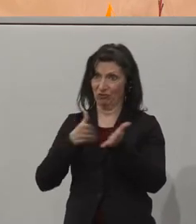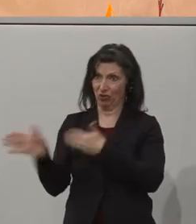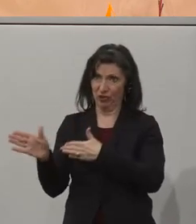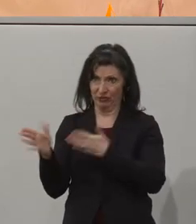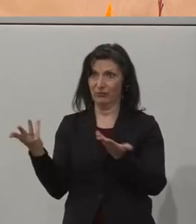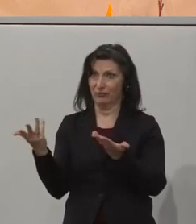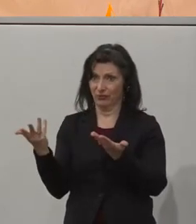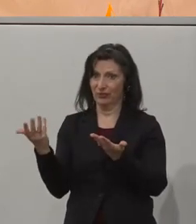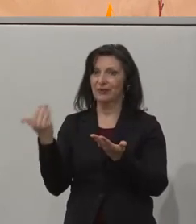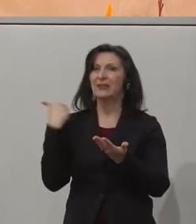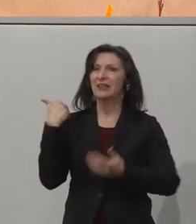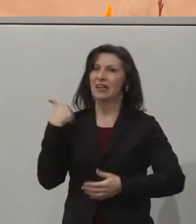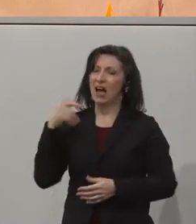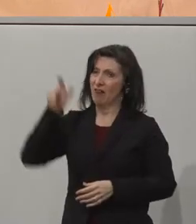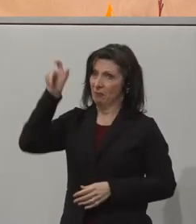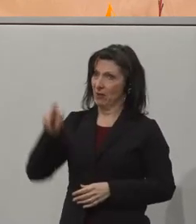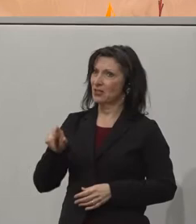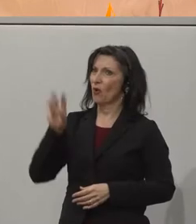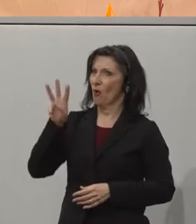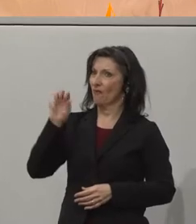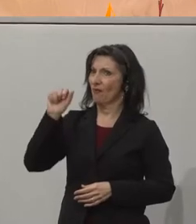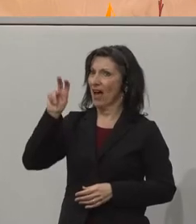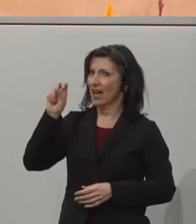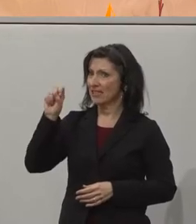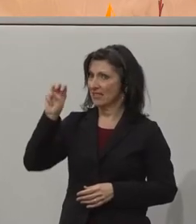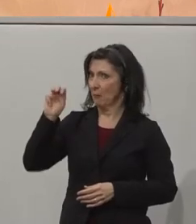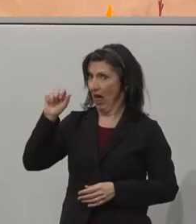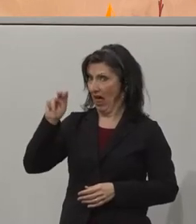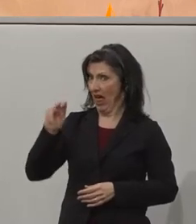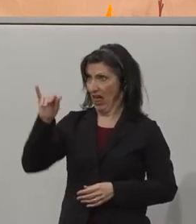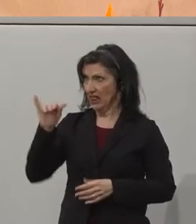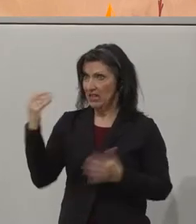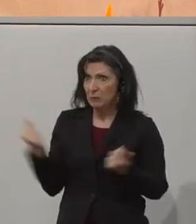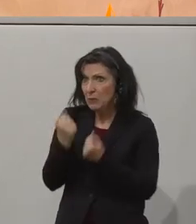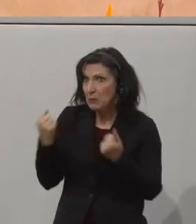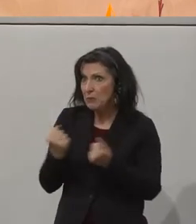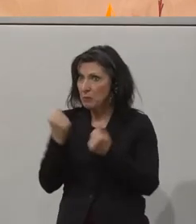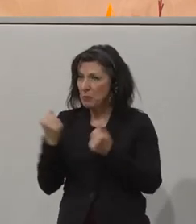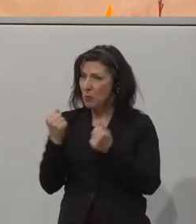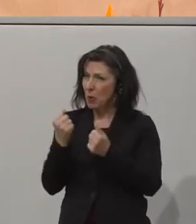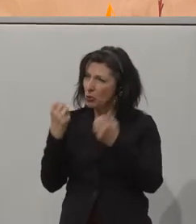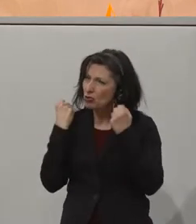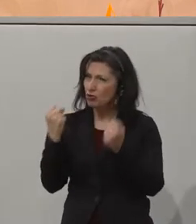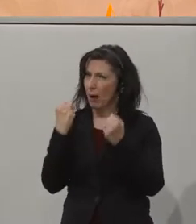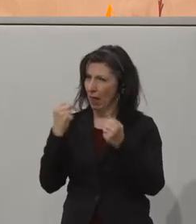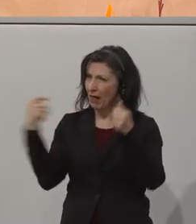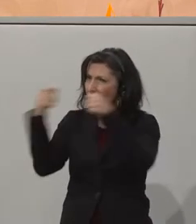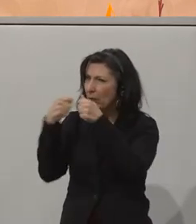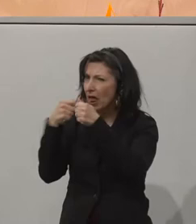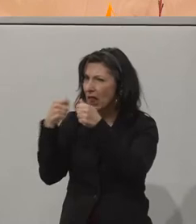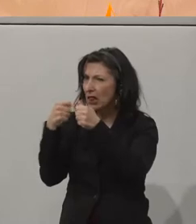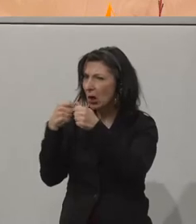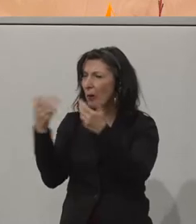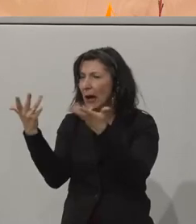Mr. Vaswani hatten. Wir versuchen immer noch eine Leitung zu ihm aufzubauen, die stabil ist. In der Zwischenzeit wollen wir aber schon